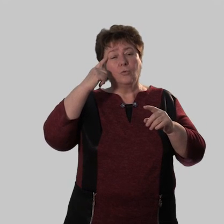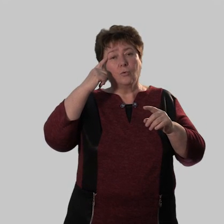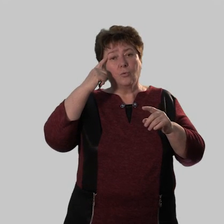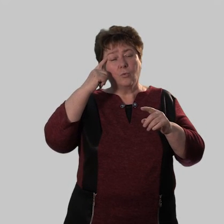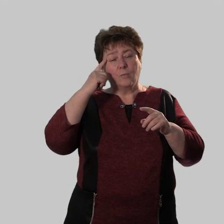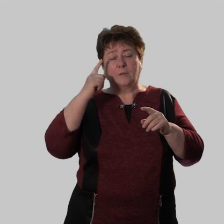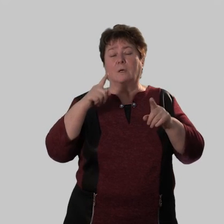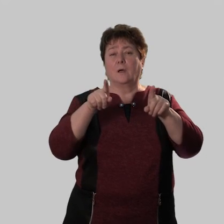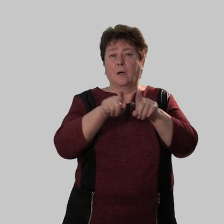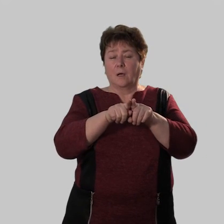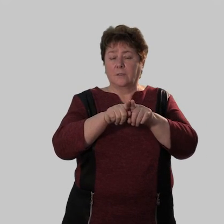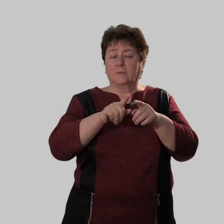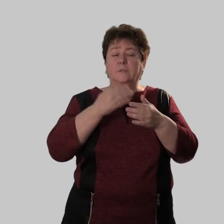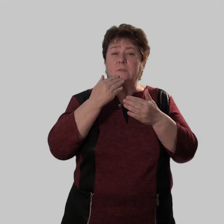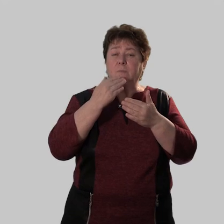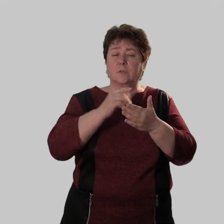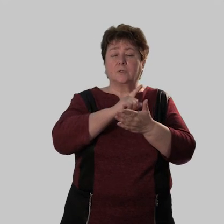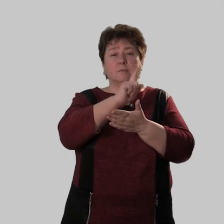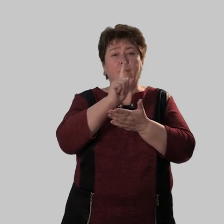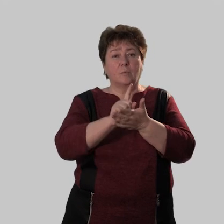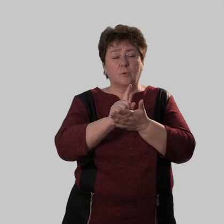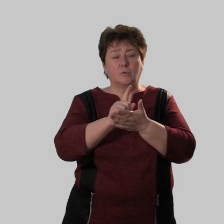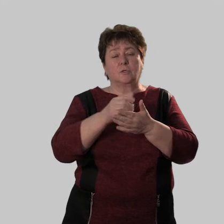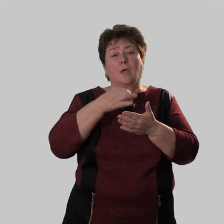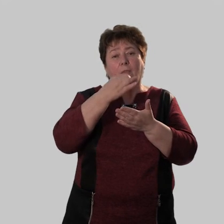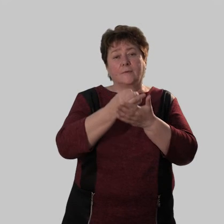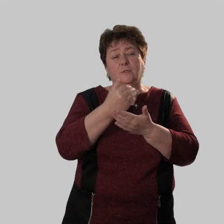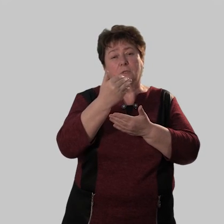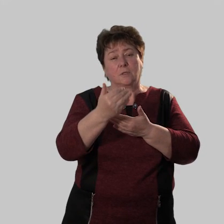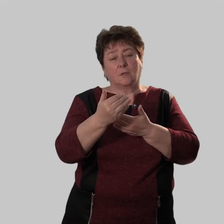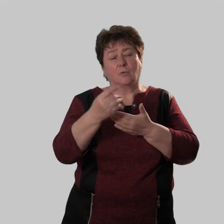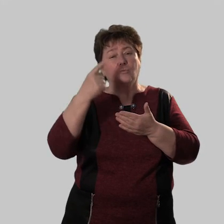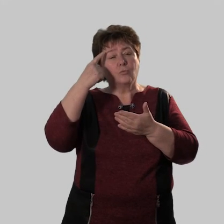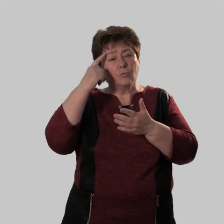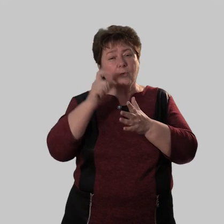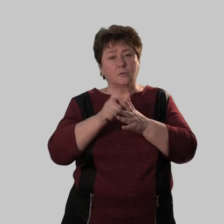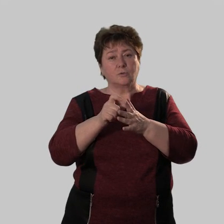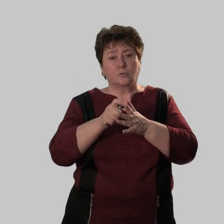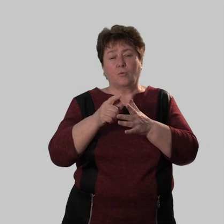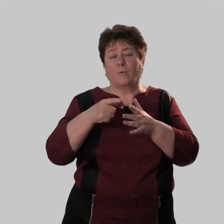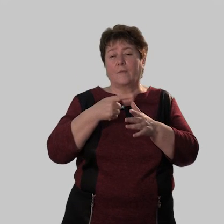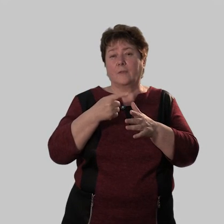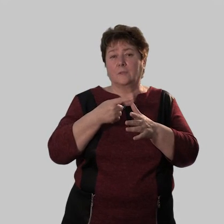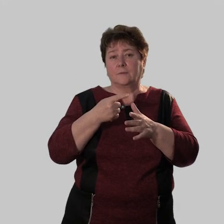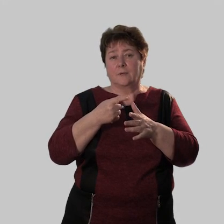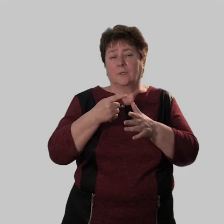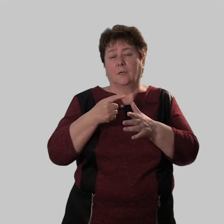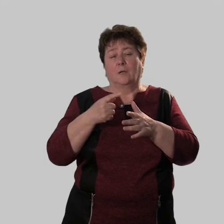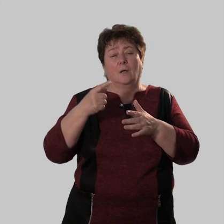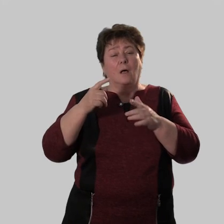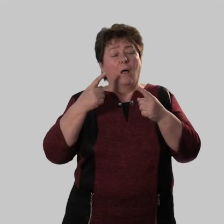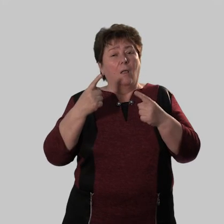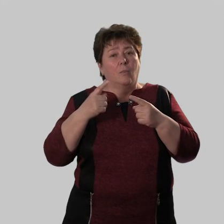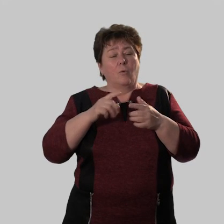А думать – значит задавать вопросы и отвечать на них. Слово «думать» означает только одно